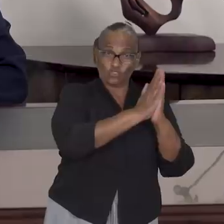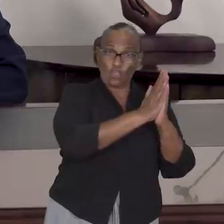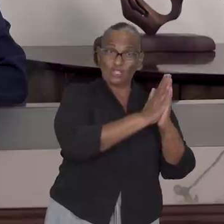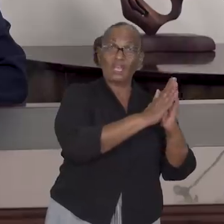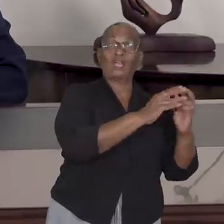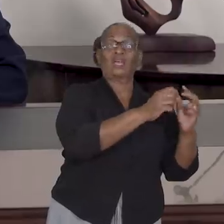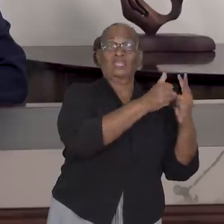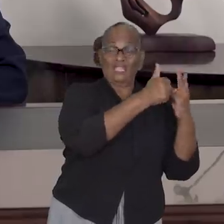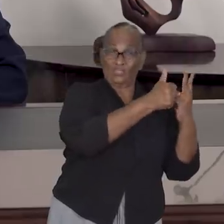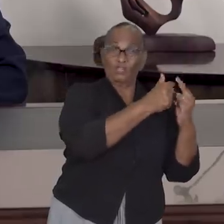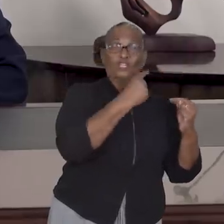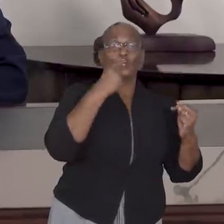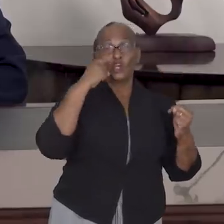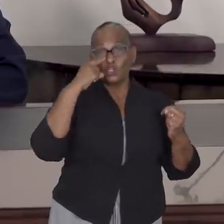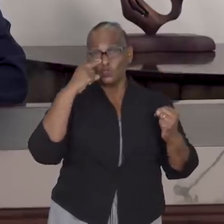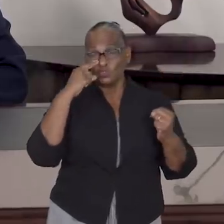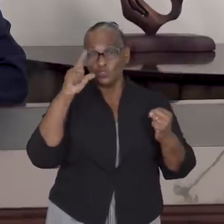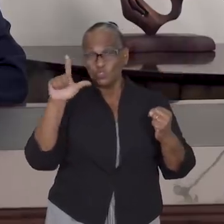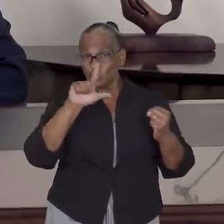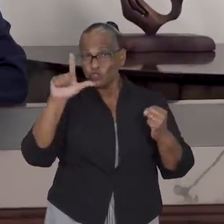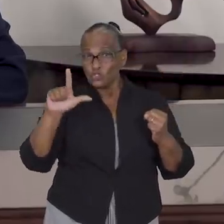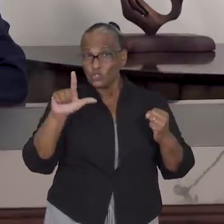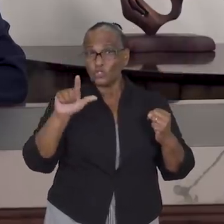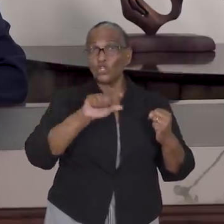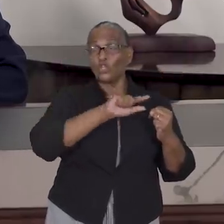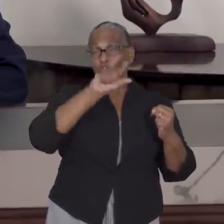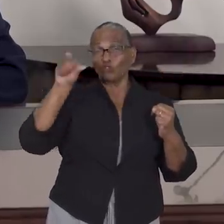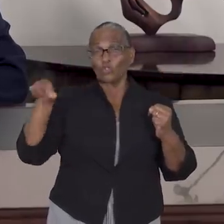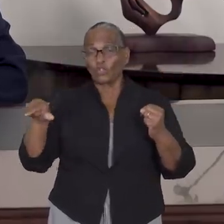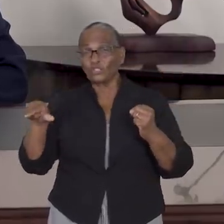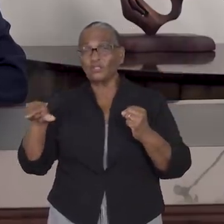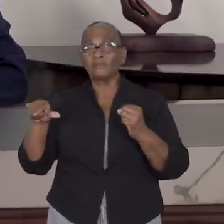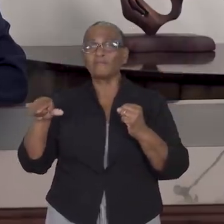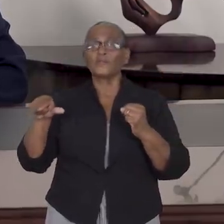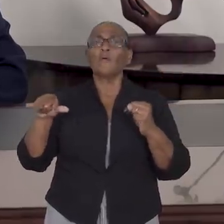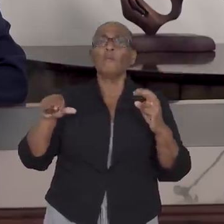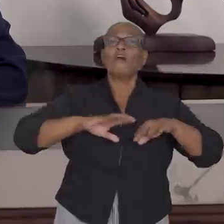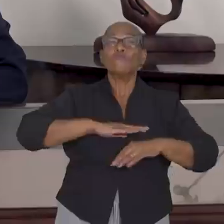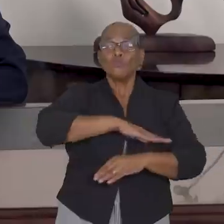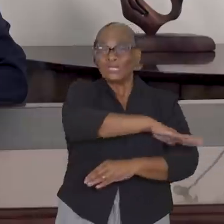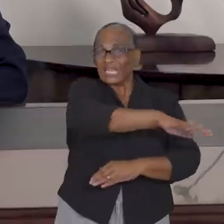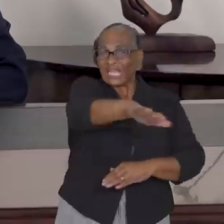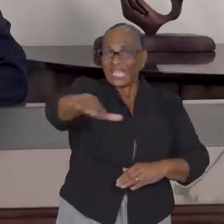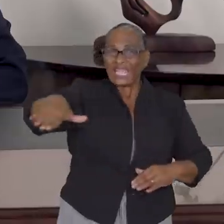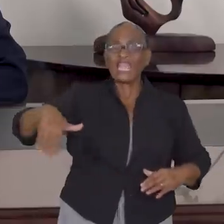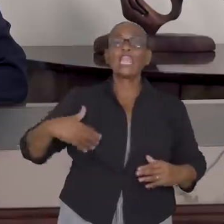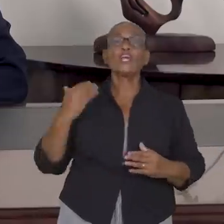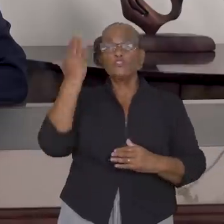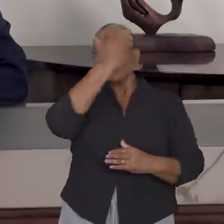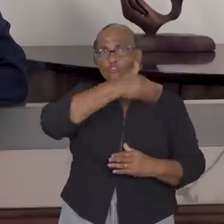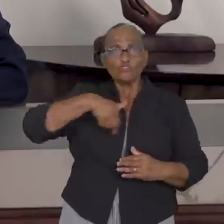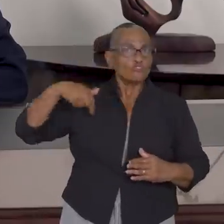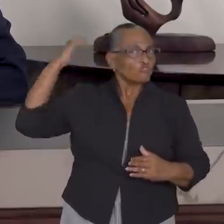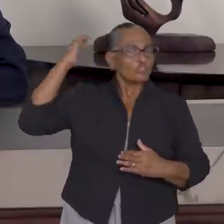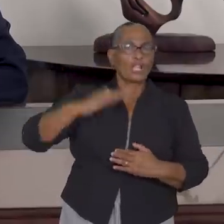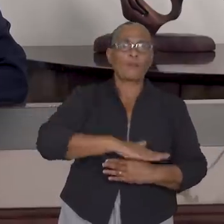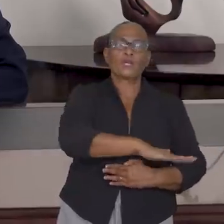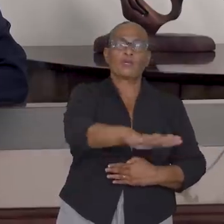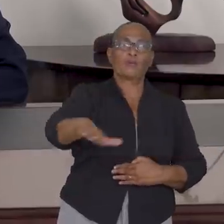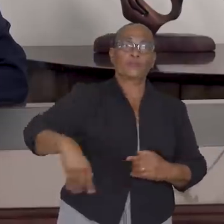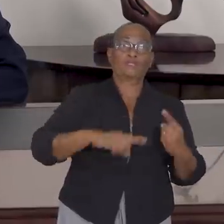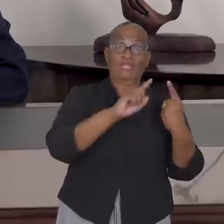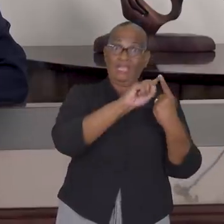maandag 10 augustus zullen additioneel de volgende maatregelen gelden voor het geheel